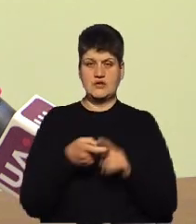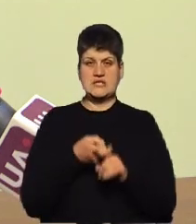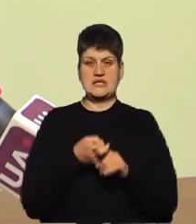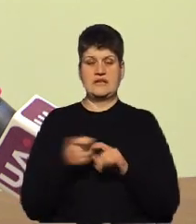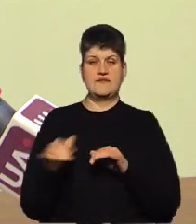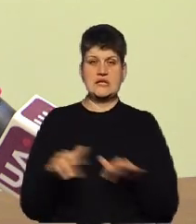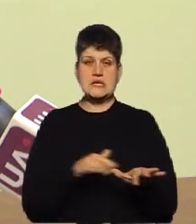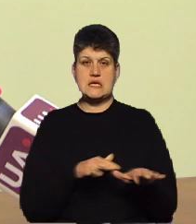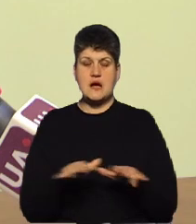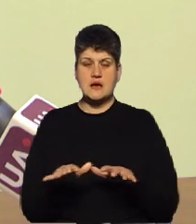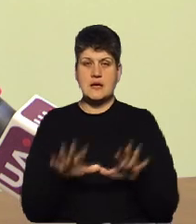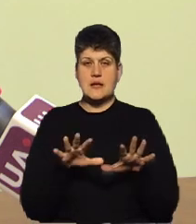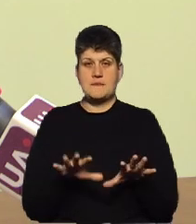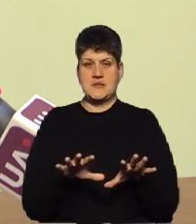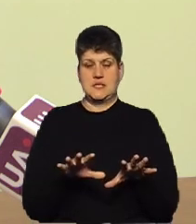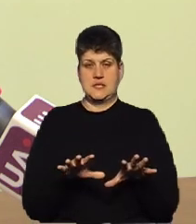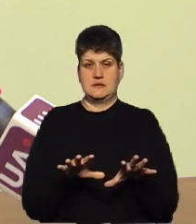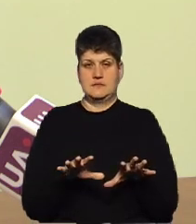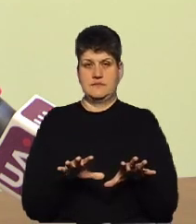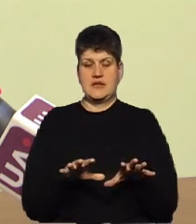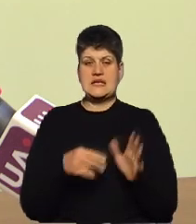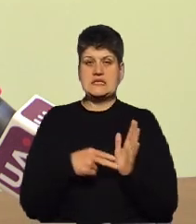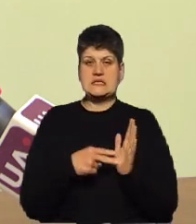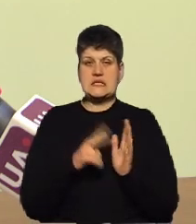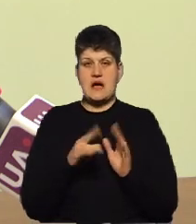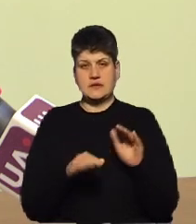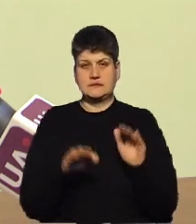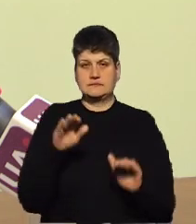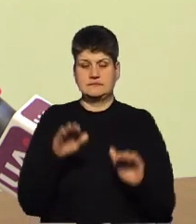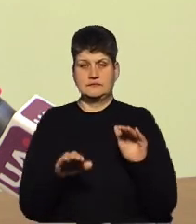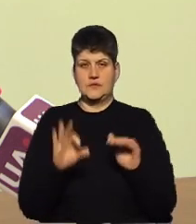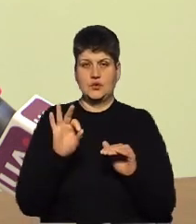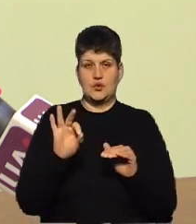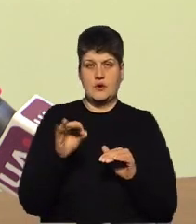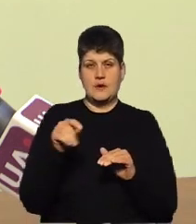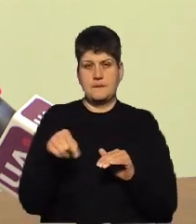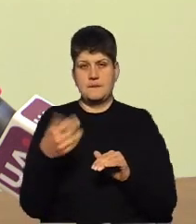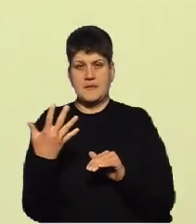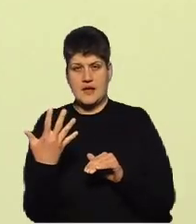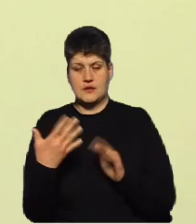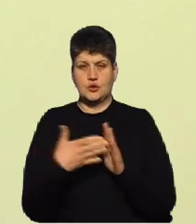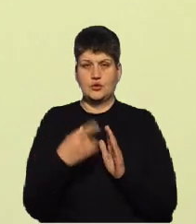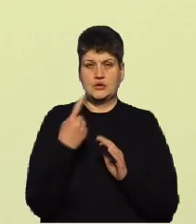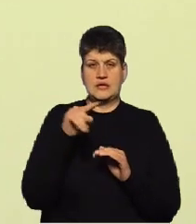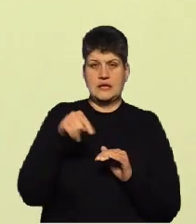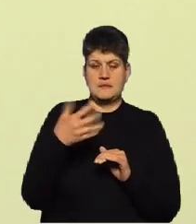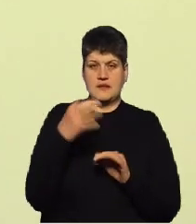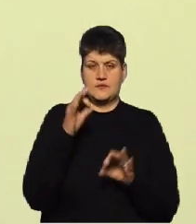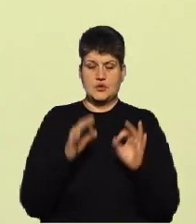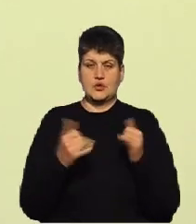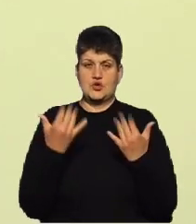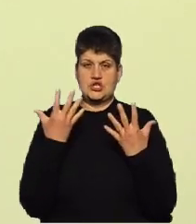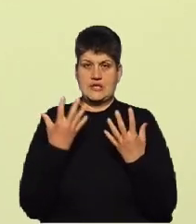і від місця розташування. Ставки коливаються від 0,5% до 1,5%. На сьогоднішній день